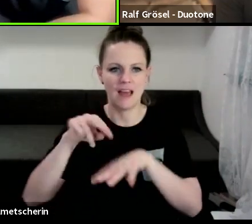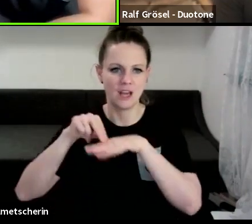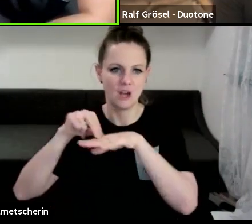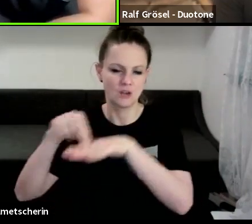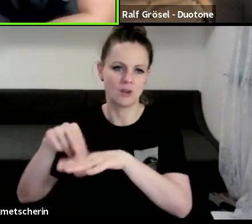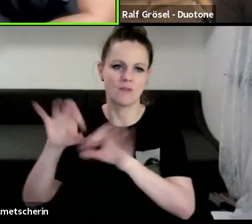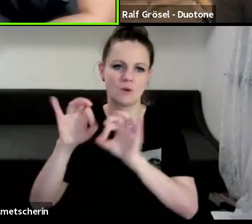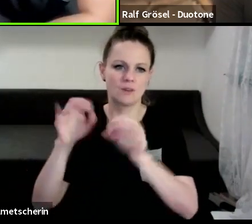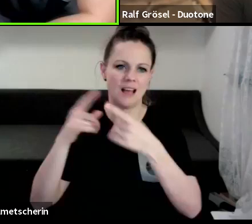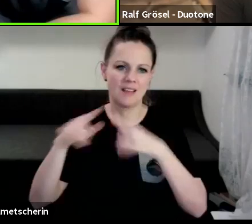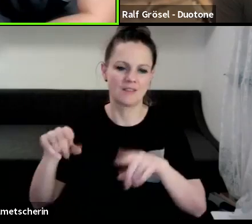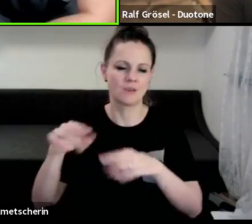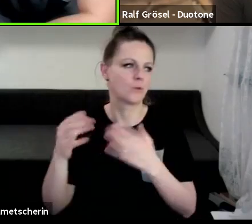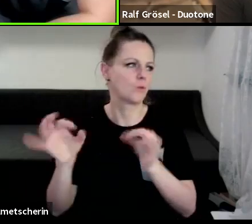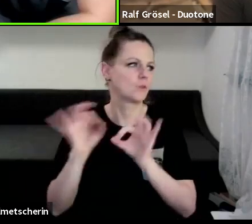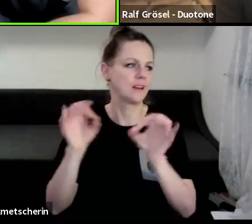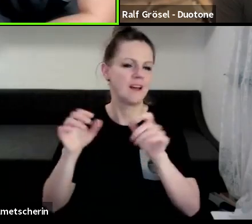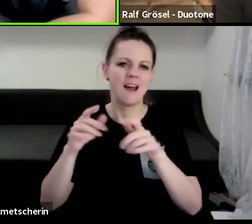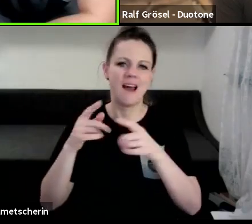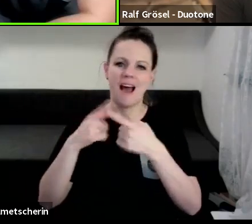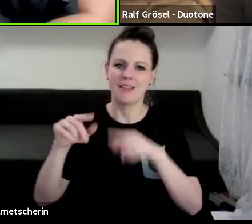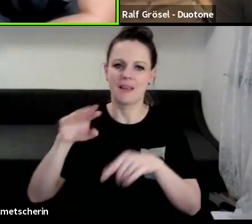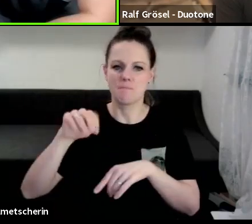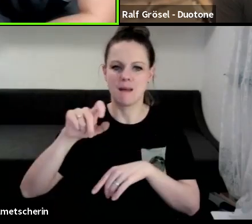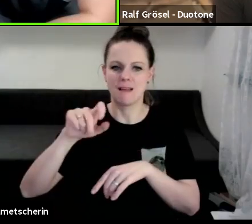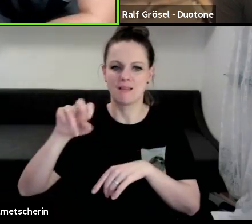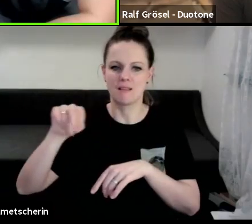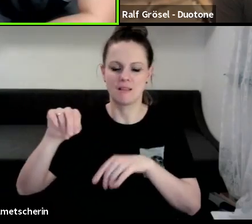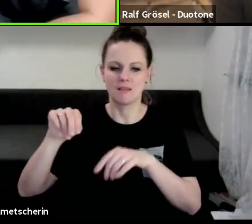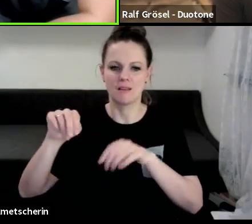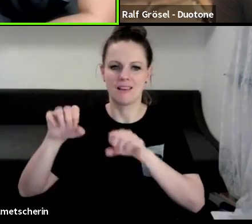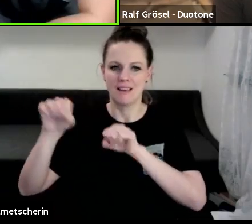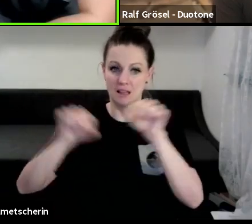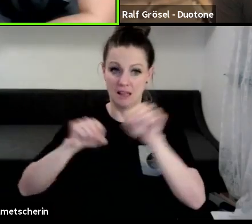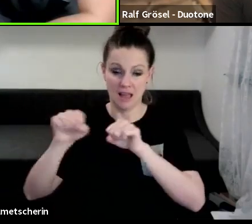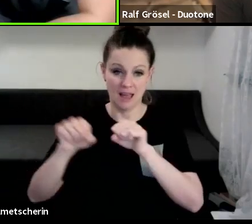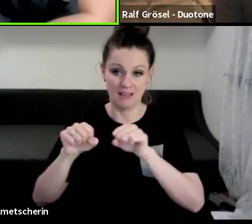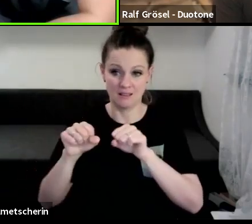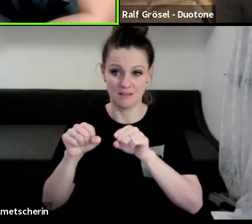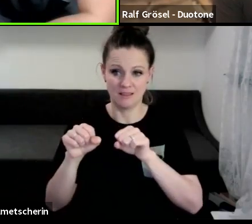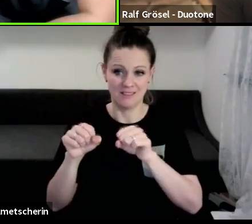Mattenkite einfach mit Vollkite. Unterschreibst du das so, oder?